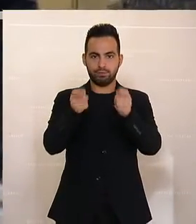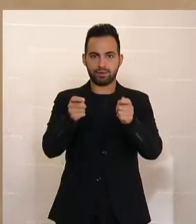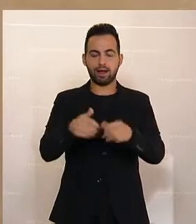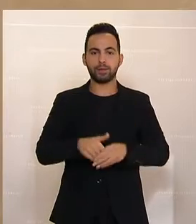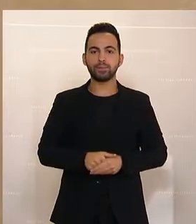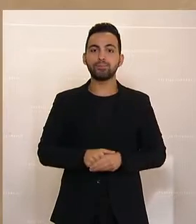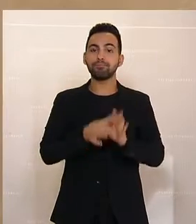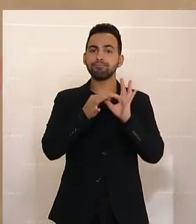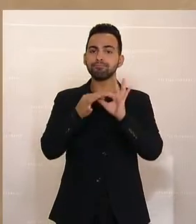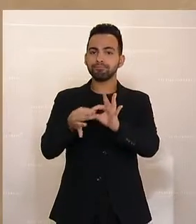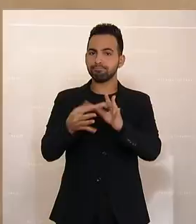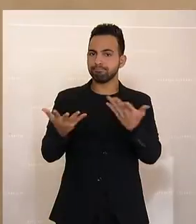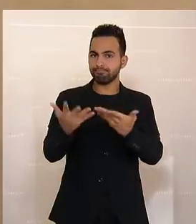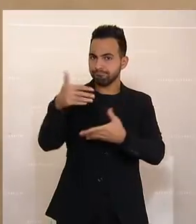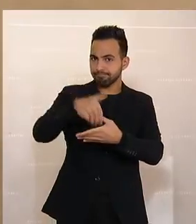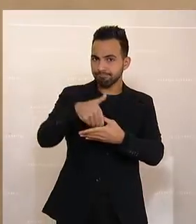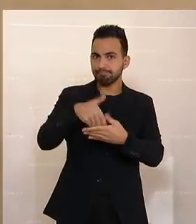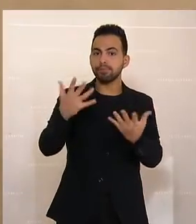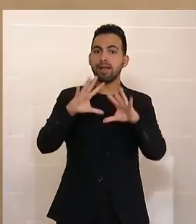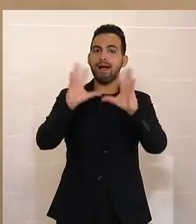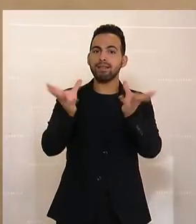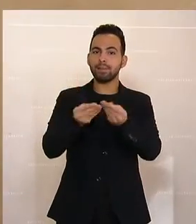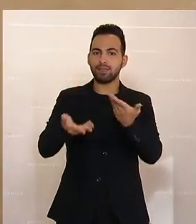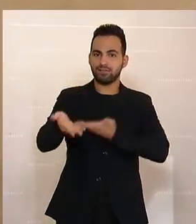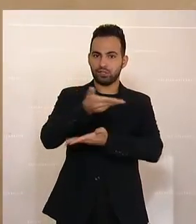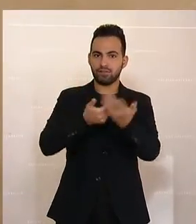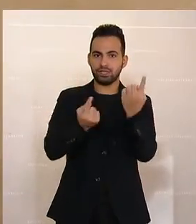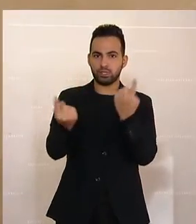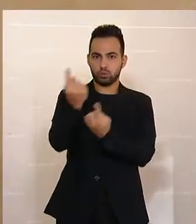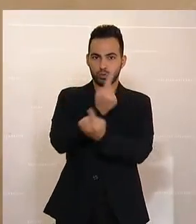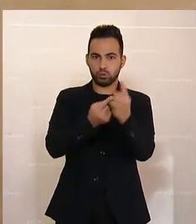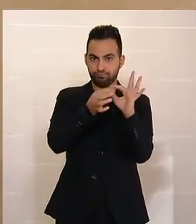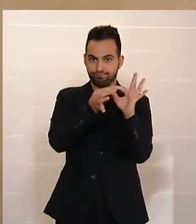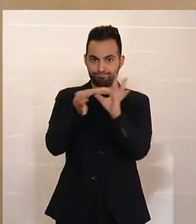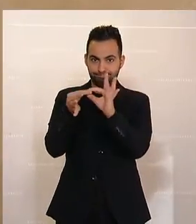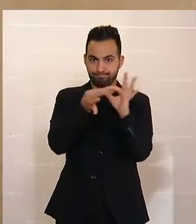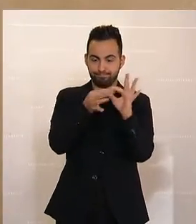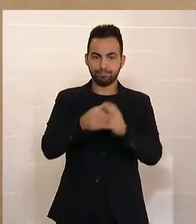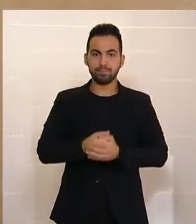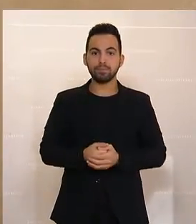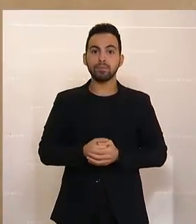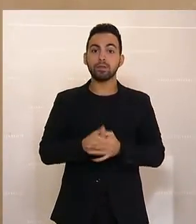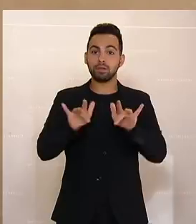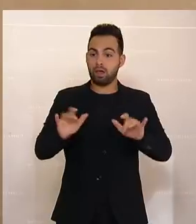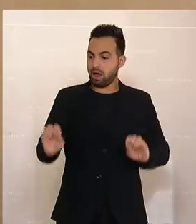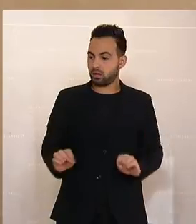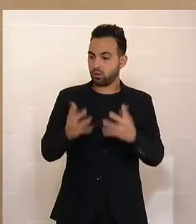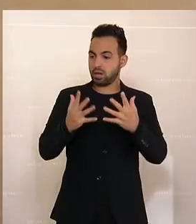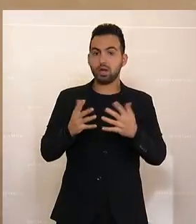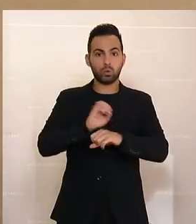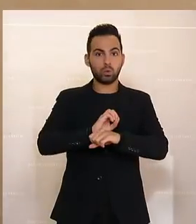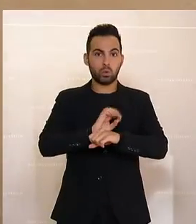Und zwar geht es hier aber um die allgemeine wirtschaftliche Lage. Aufgrund der aktuellen Covid